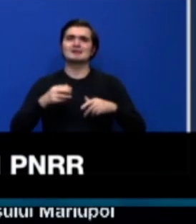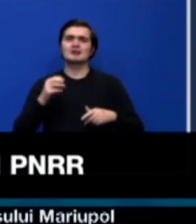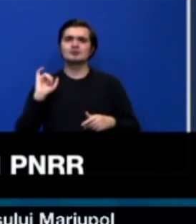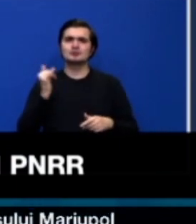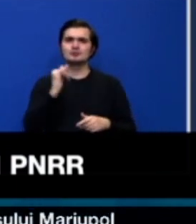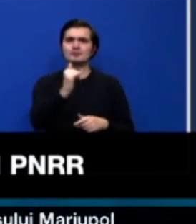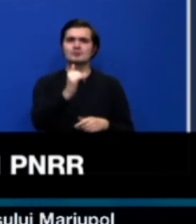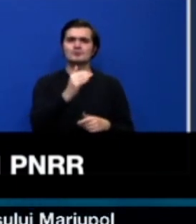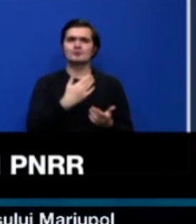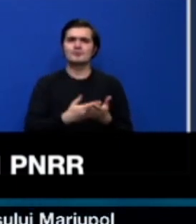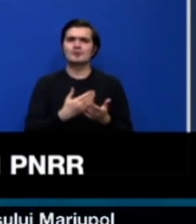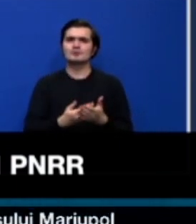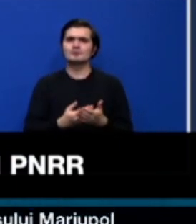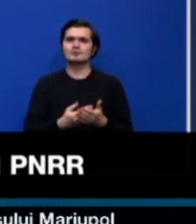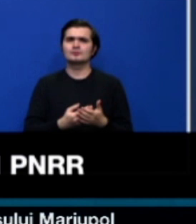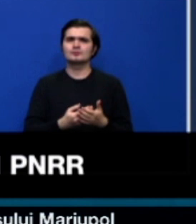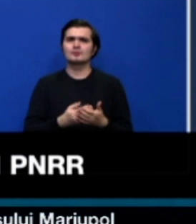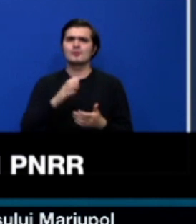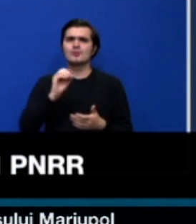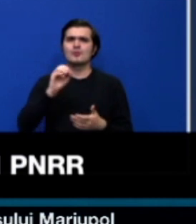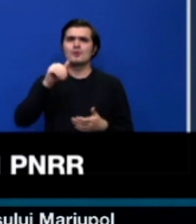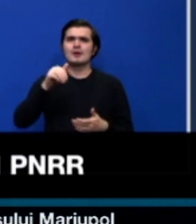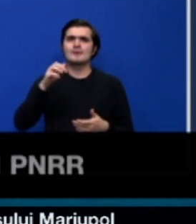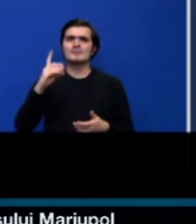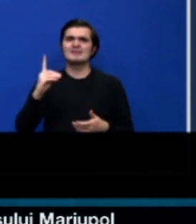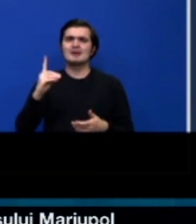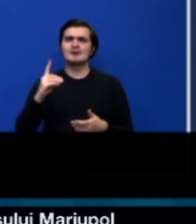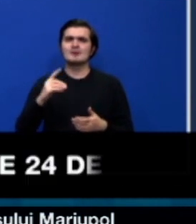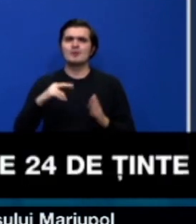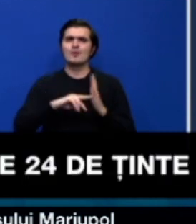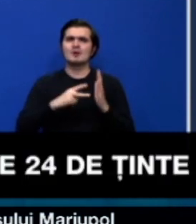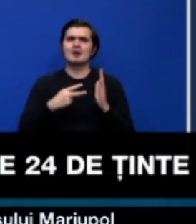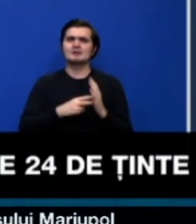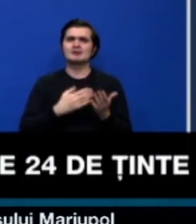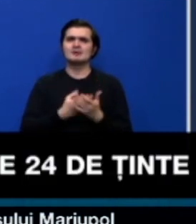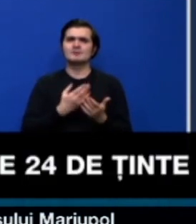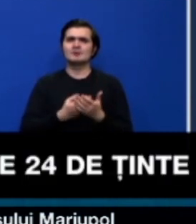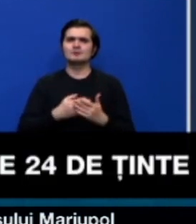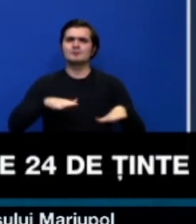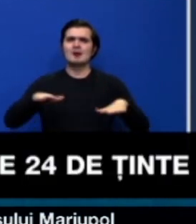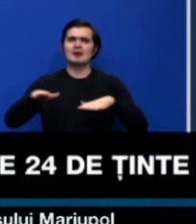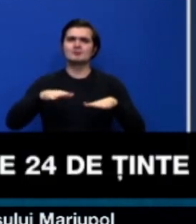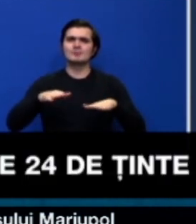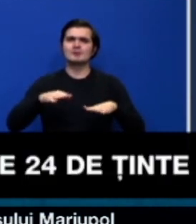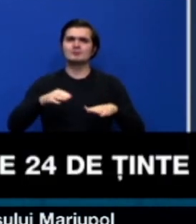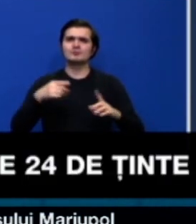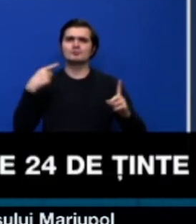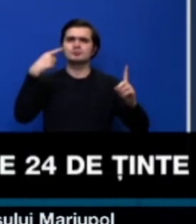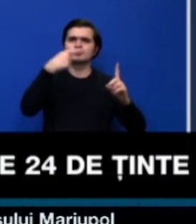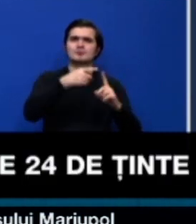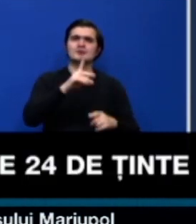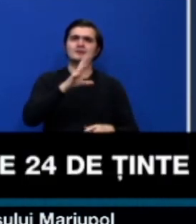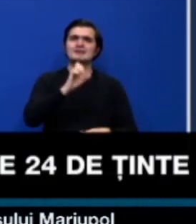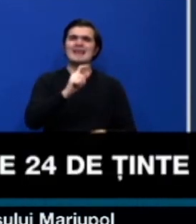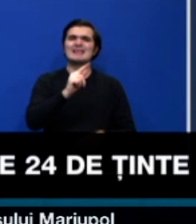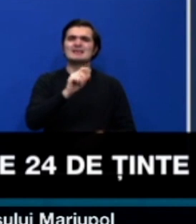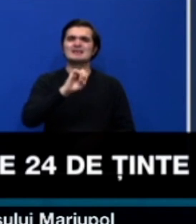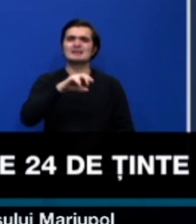acele OMD-uri, Organizațiile pentru Managementul Destinației, care este închis de câteva săptămâni.